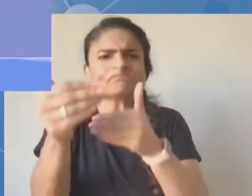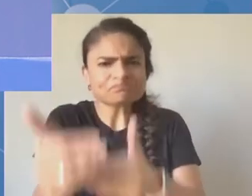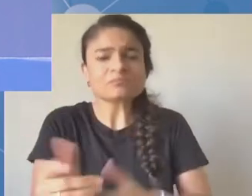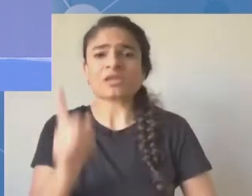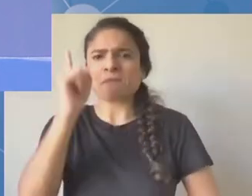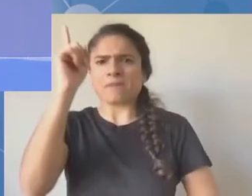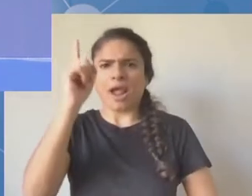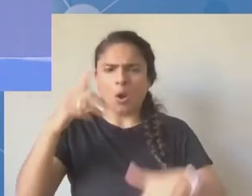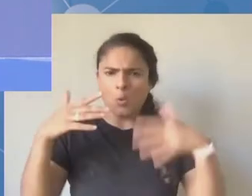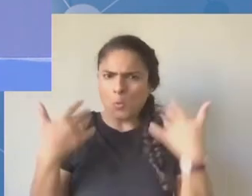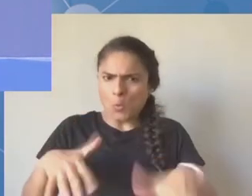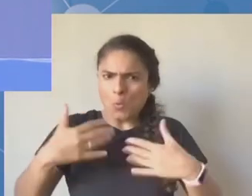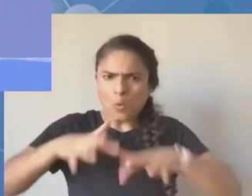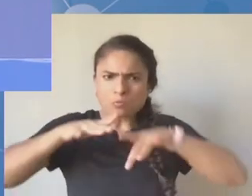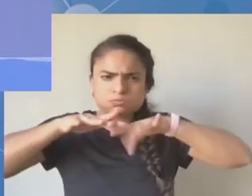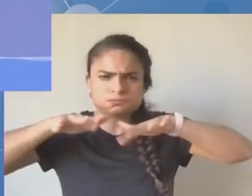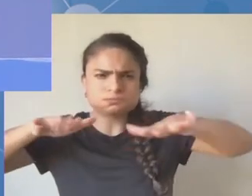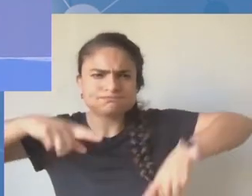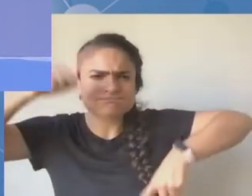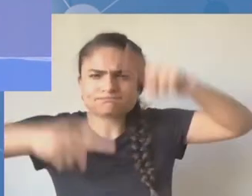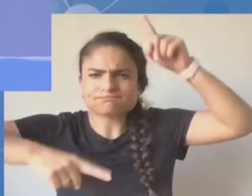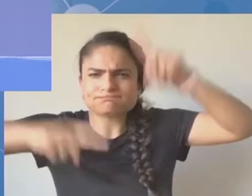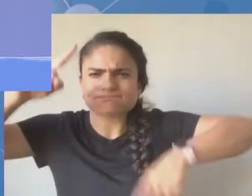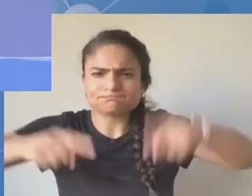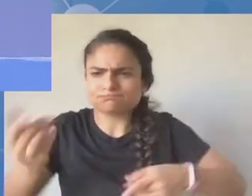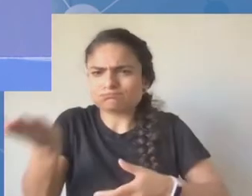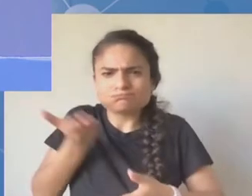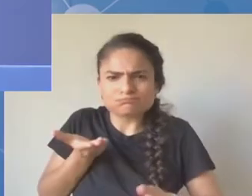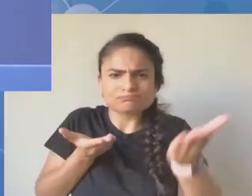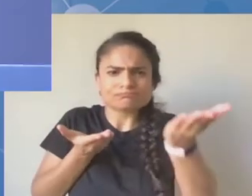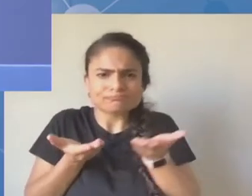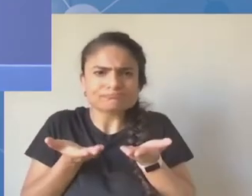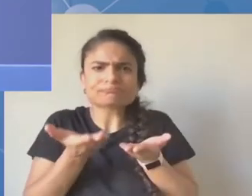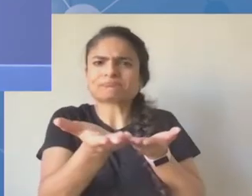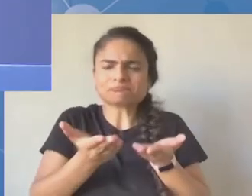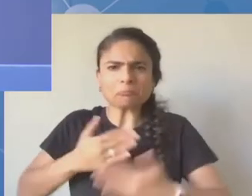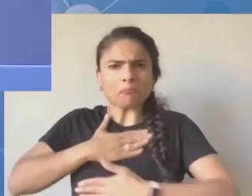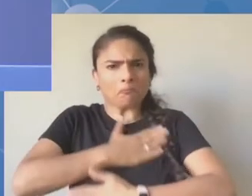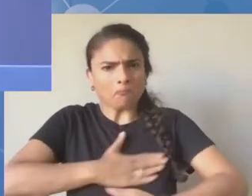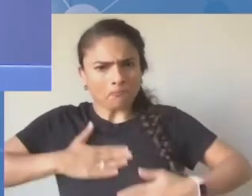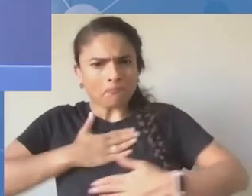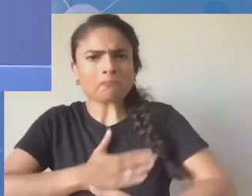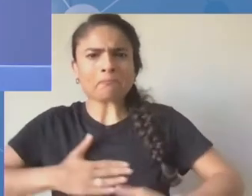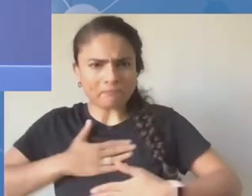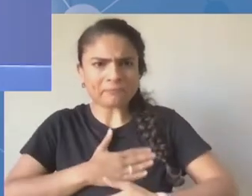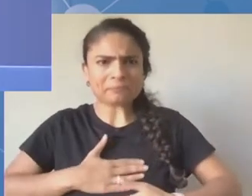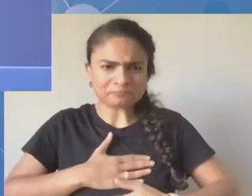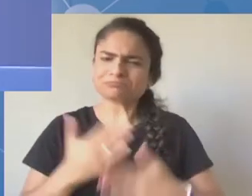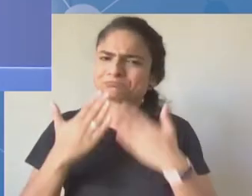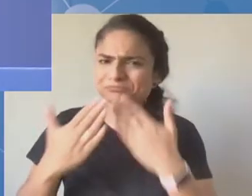o tym, co Państwo myślą i jak odebrali Państwo nasze